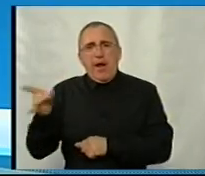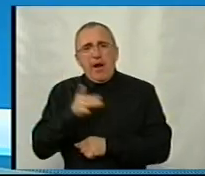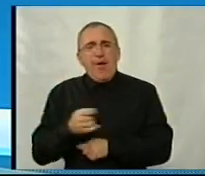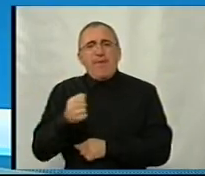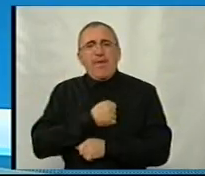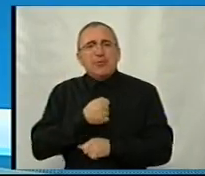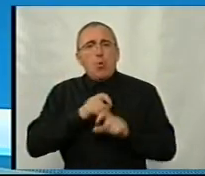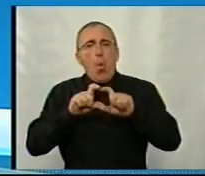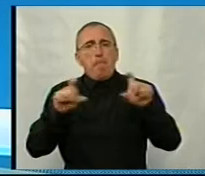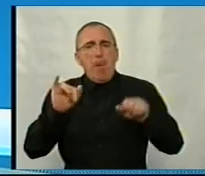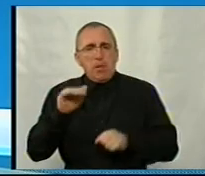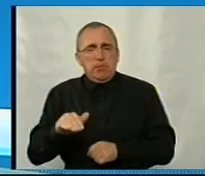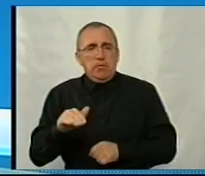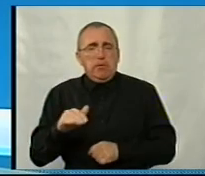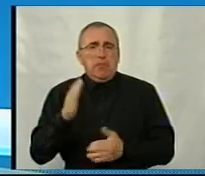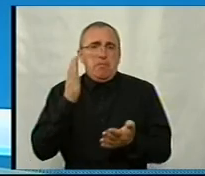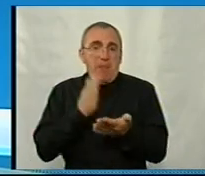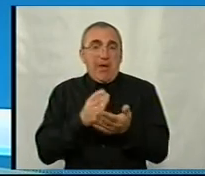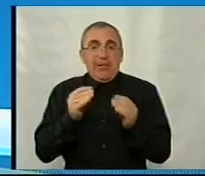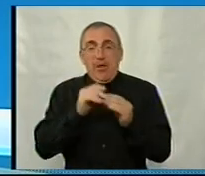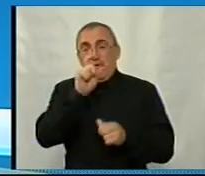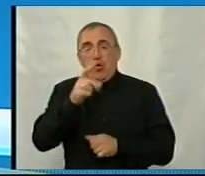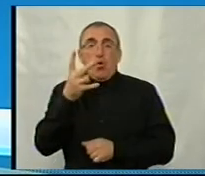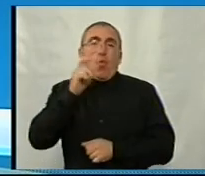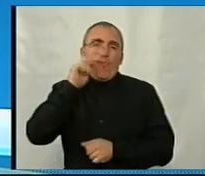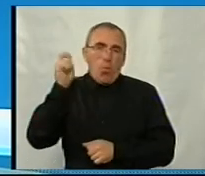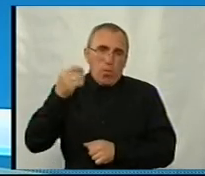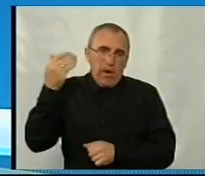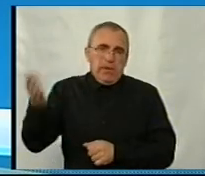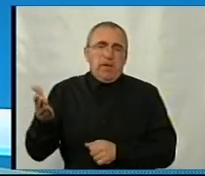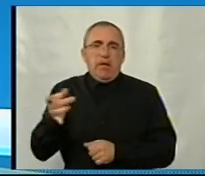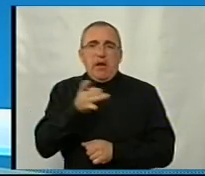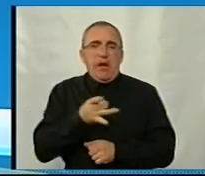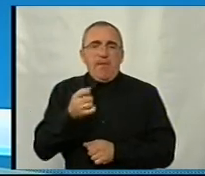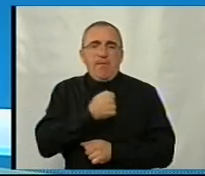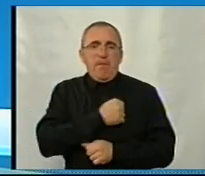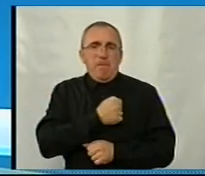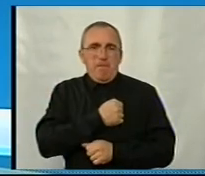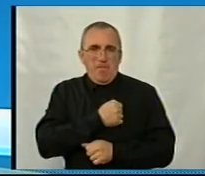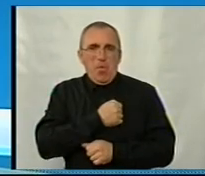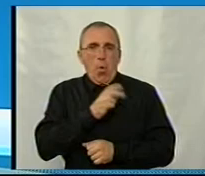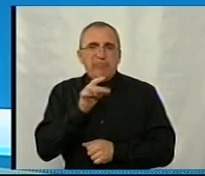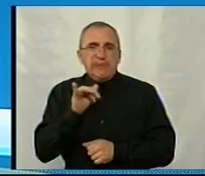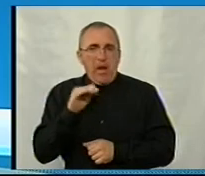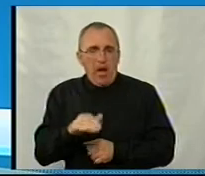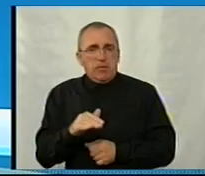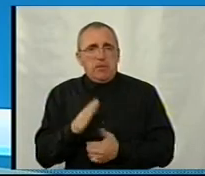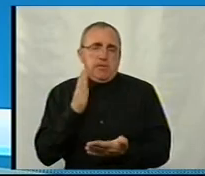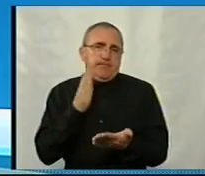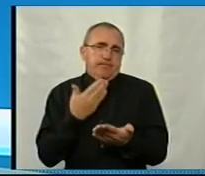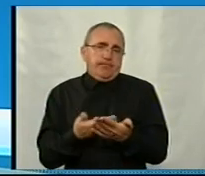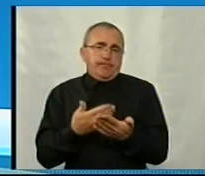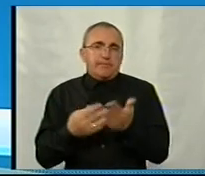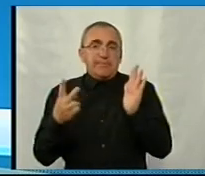військомати? Наприклад, маємо 10 чоловік, Новоукраїнський районний військовий комісаріат, і, наприклад,